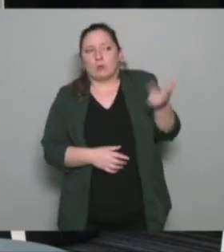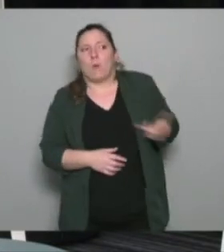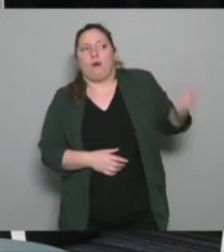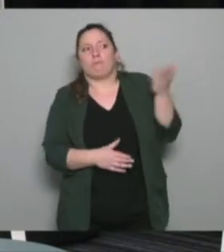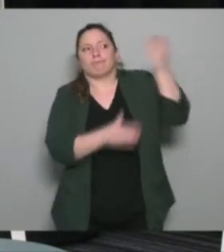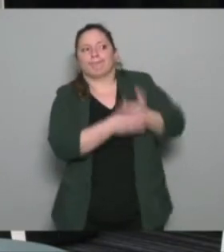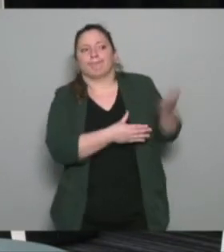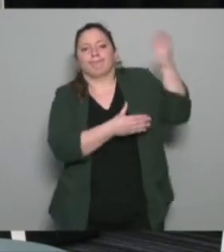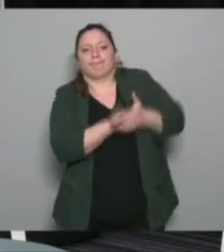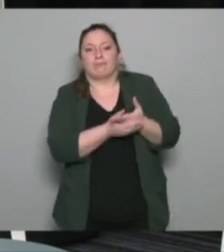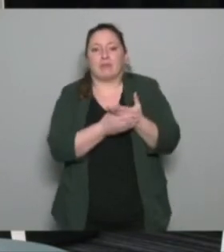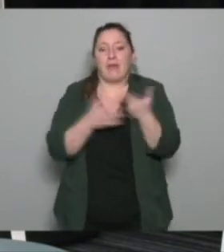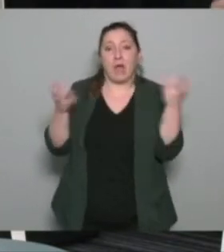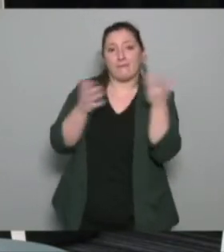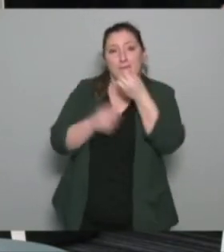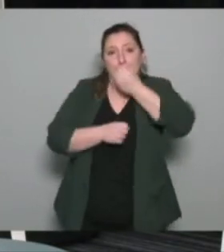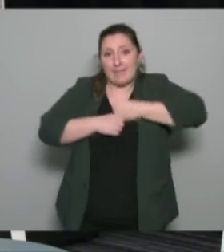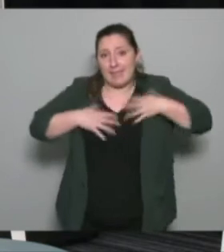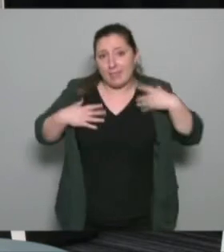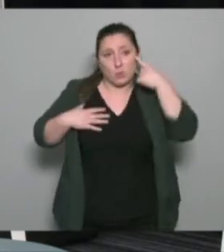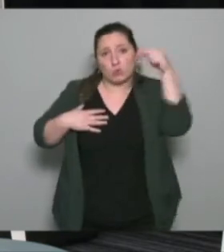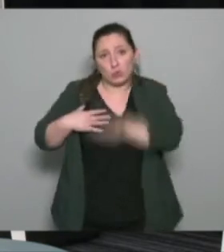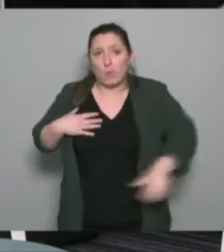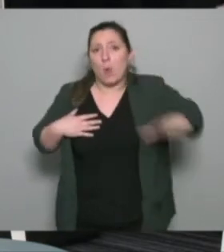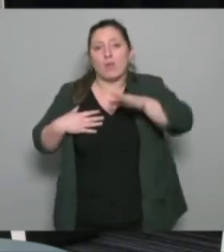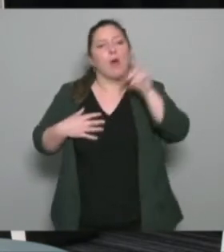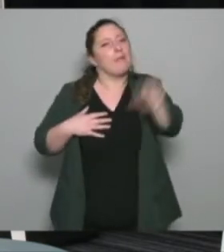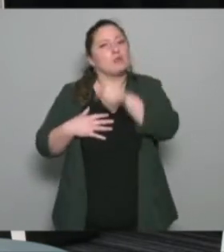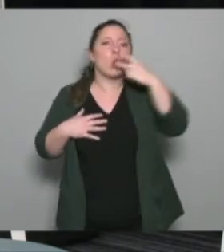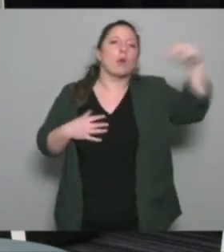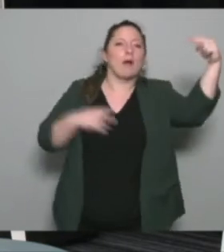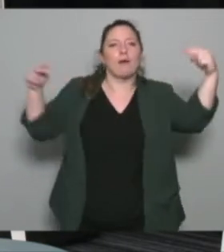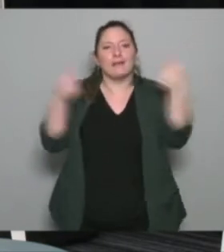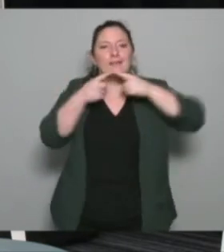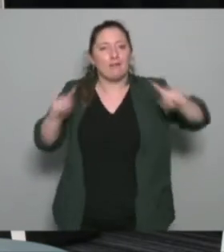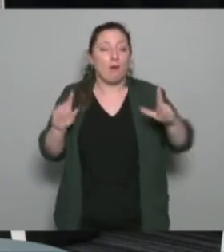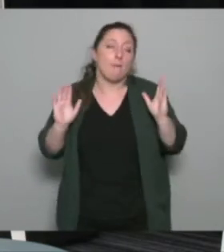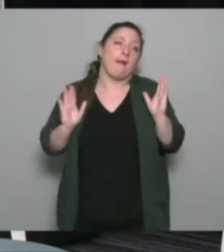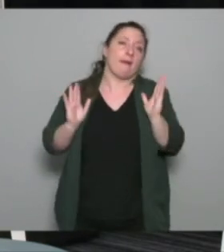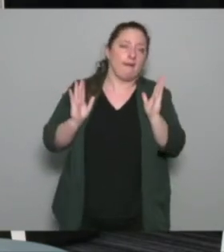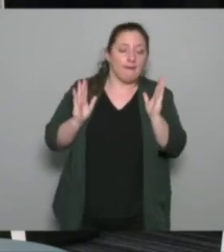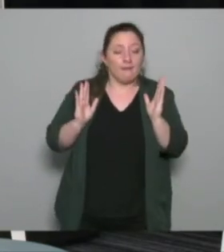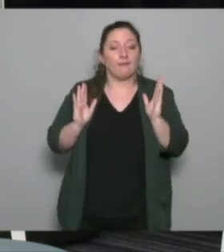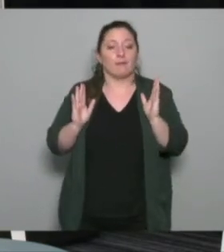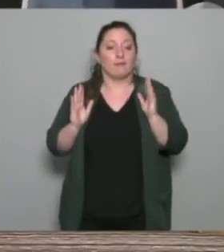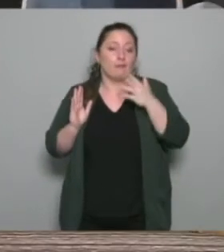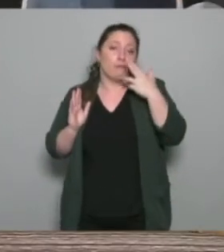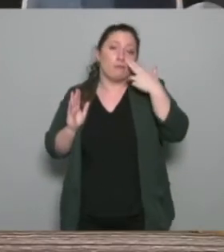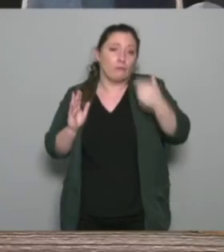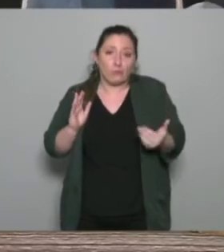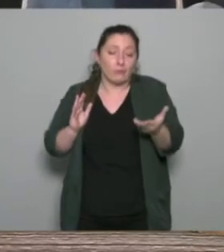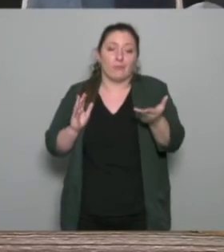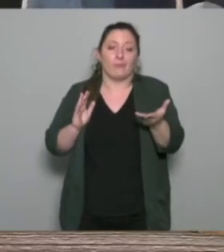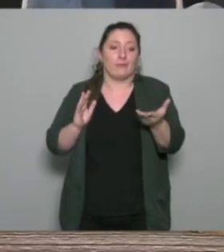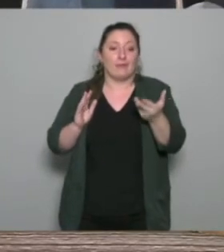bien-être pour tout le monde alors à travers une approche différente mais je crois que là on le voit si on